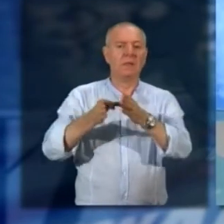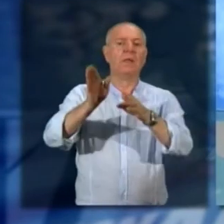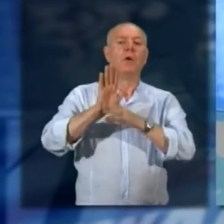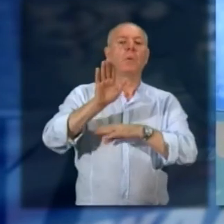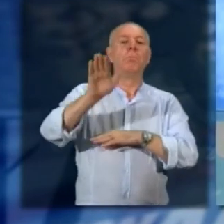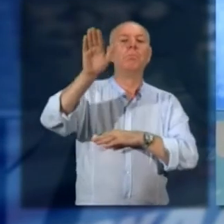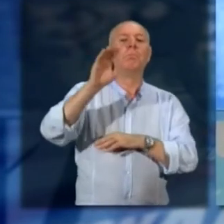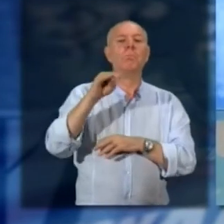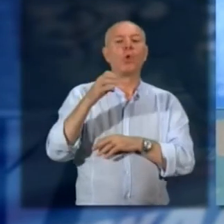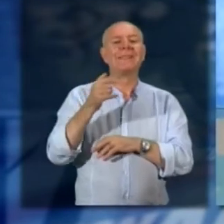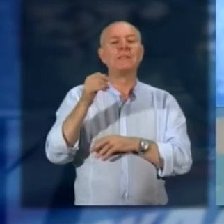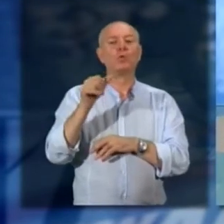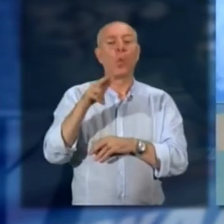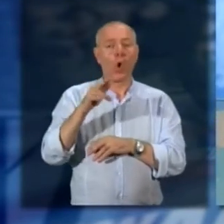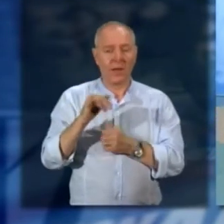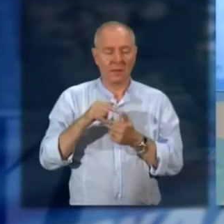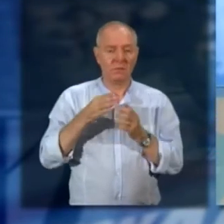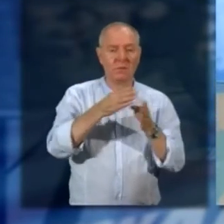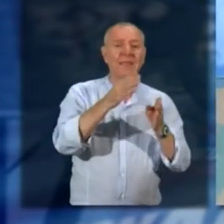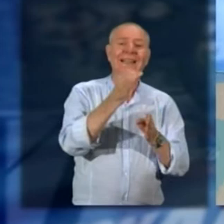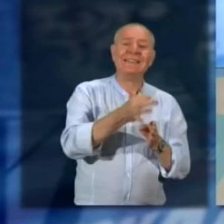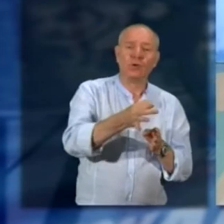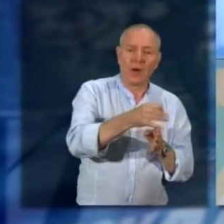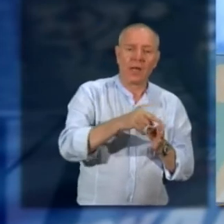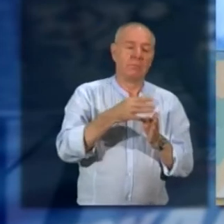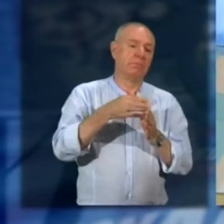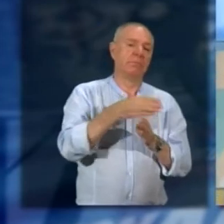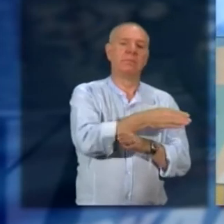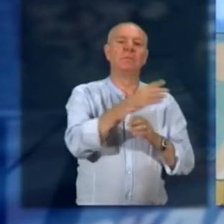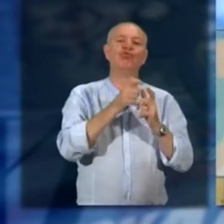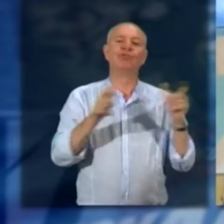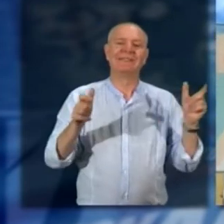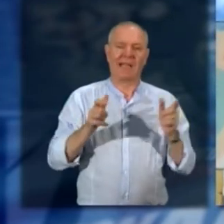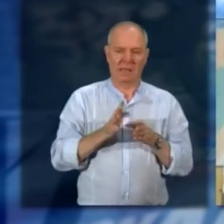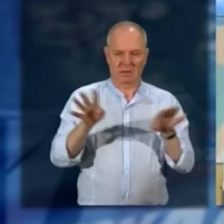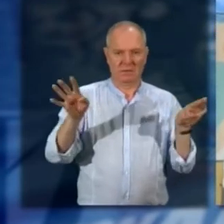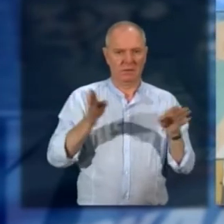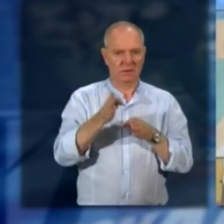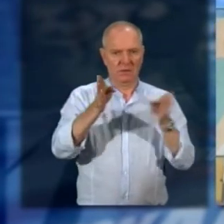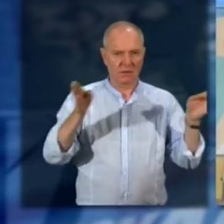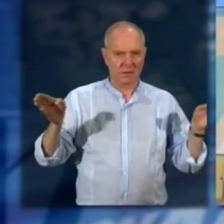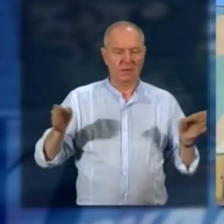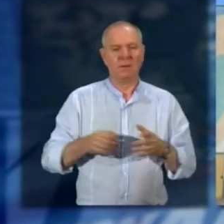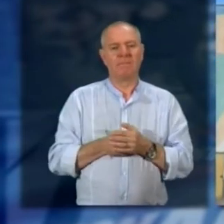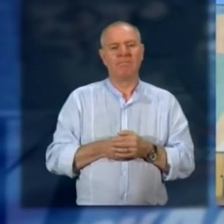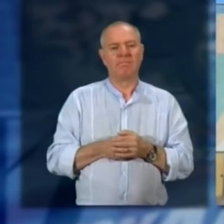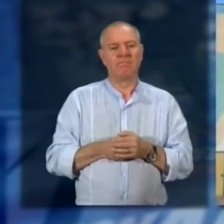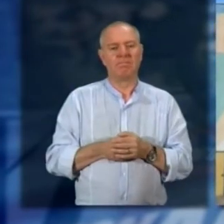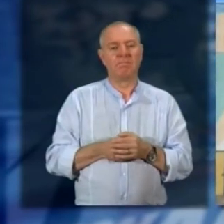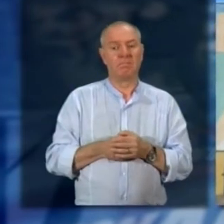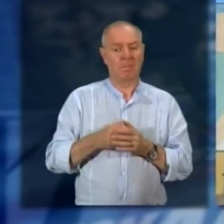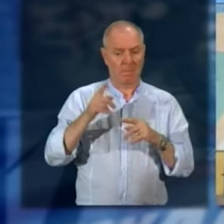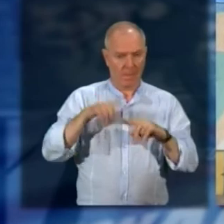Montessuoli un percorso verso l'isola e un percorso verso Omegna città rodariana in parallelo a questo il forum